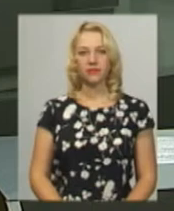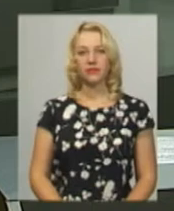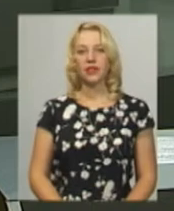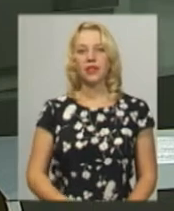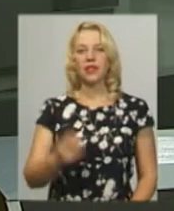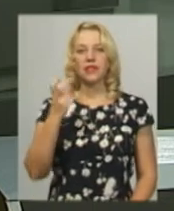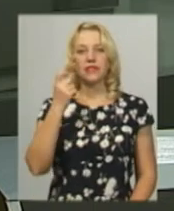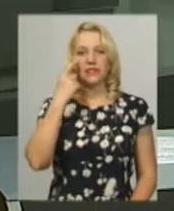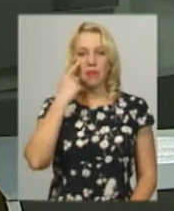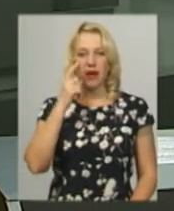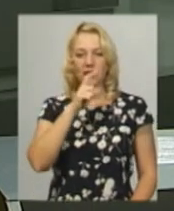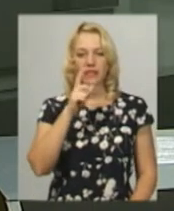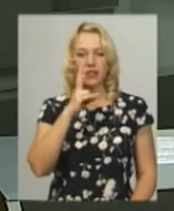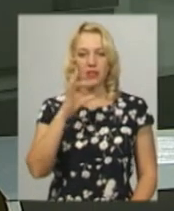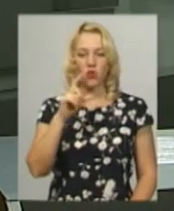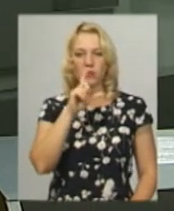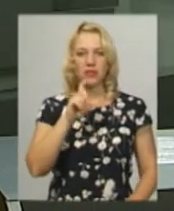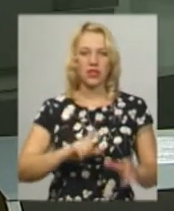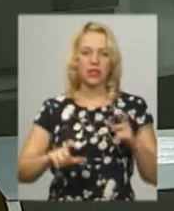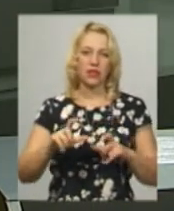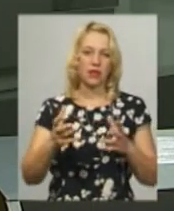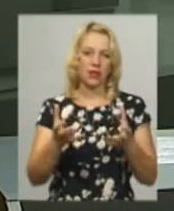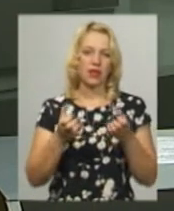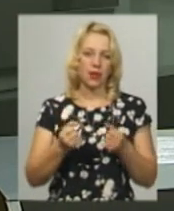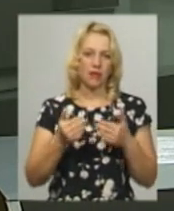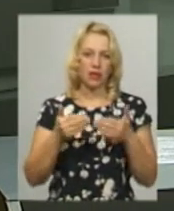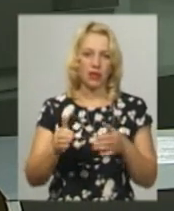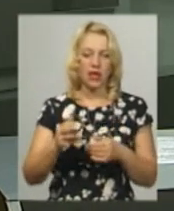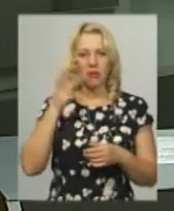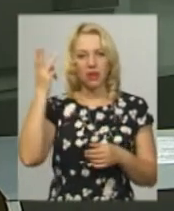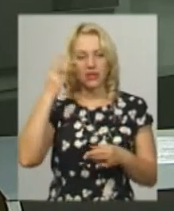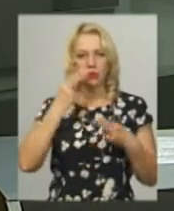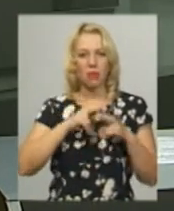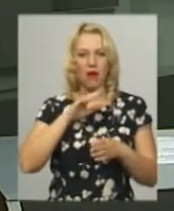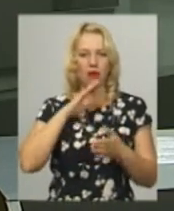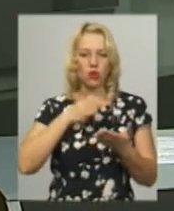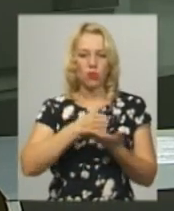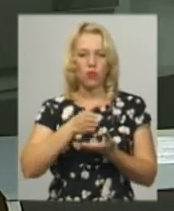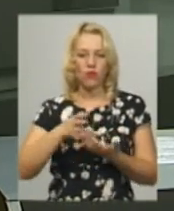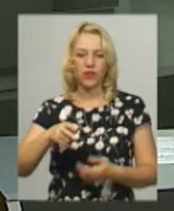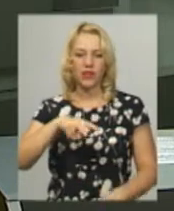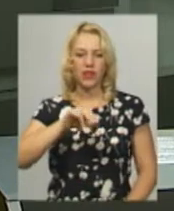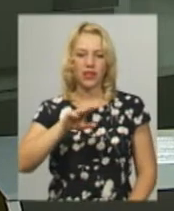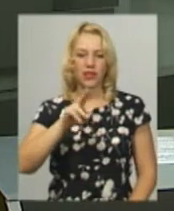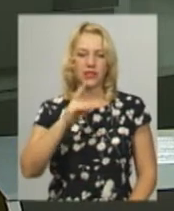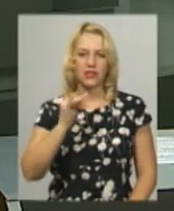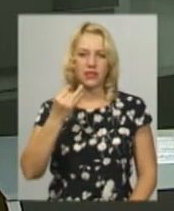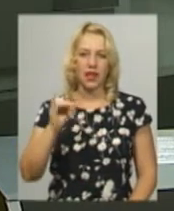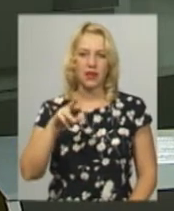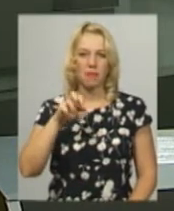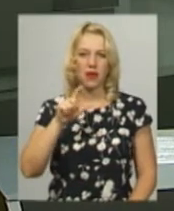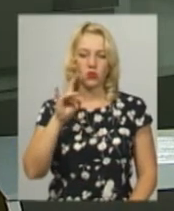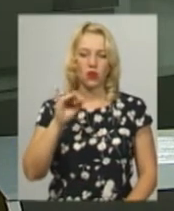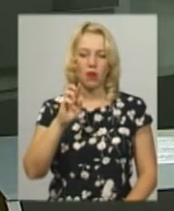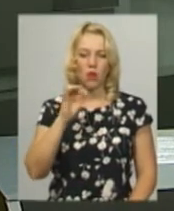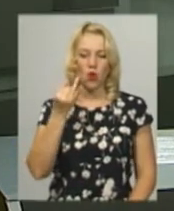200 балів у ЗНО з хімії набрав випускник Хмельницького технологічного багатопрофільного ліцею імені Артема Мазура Михайло Бойко,